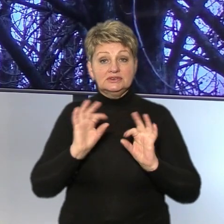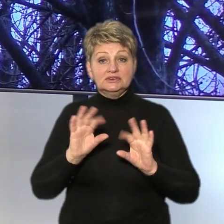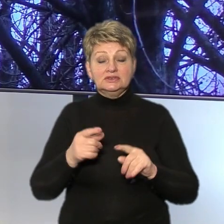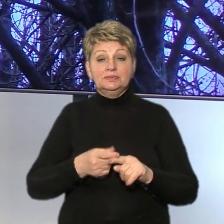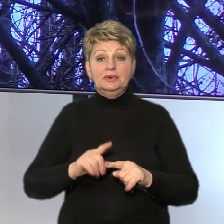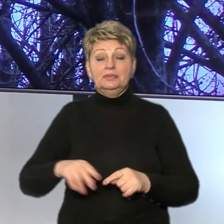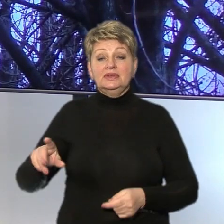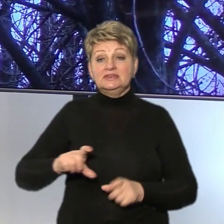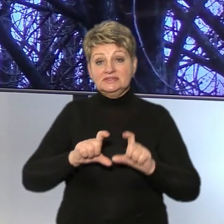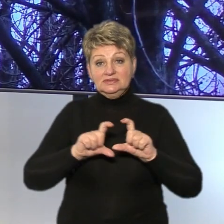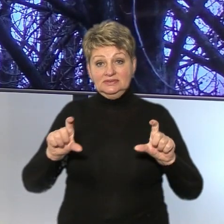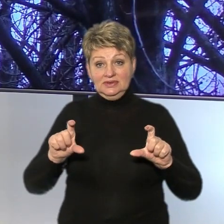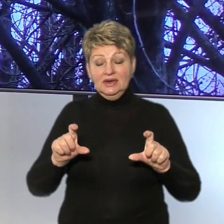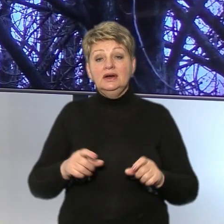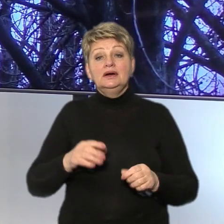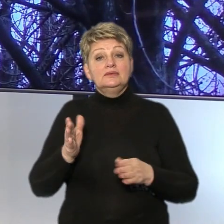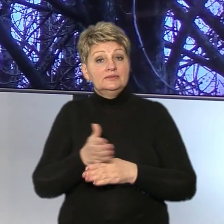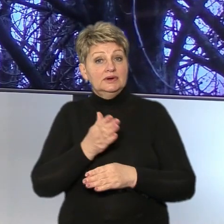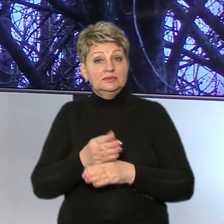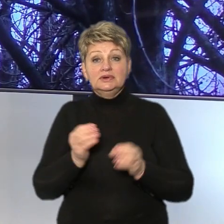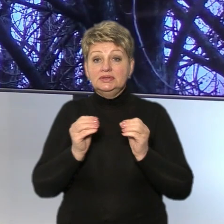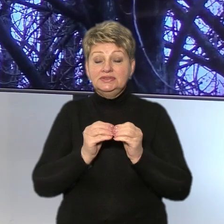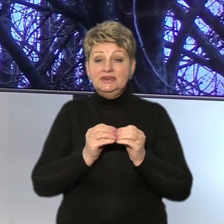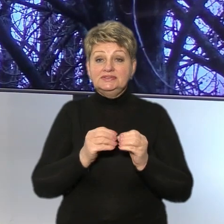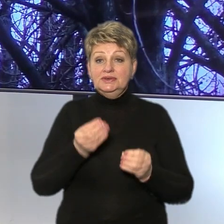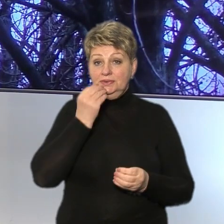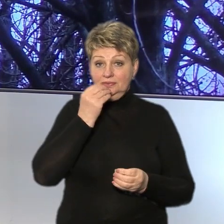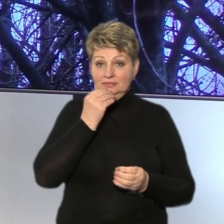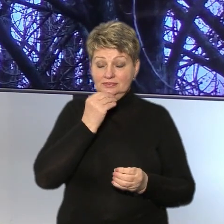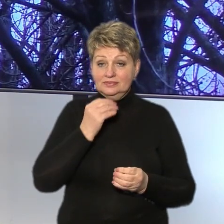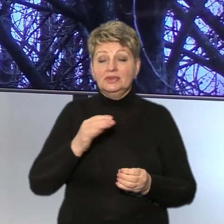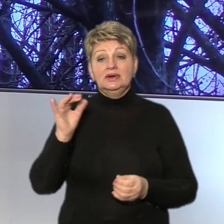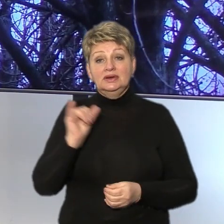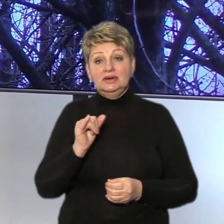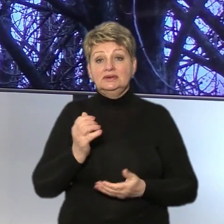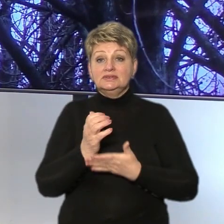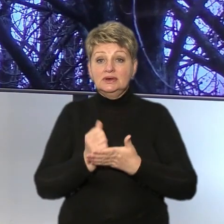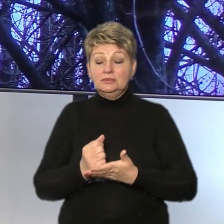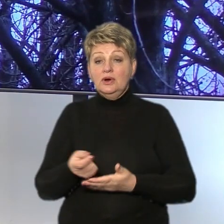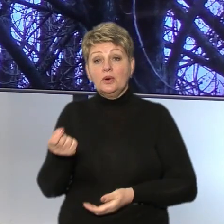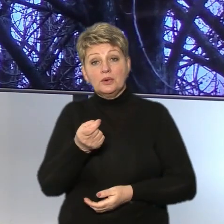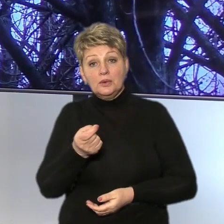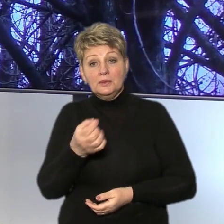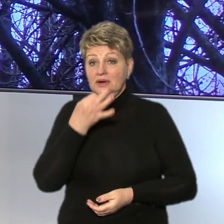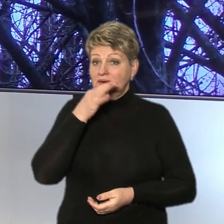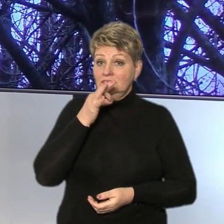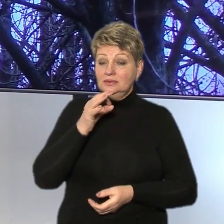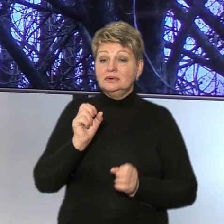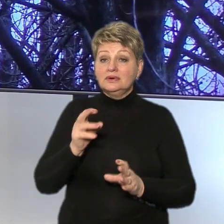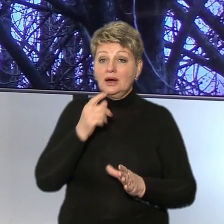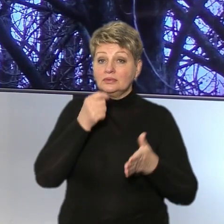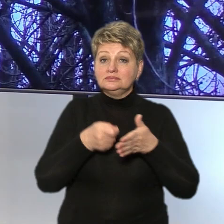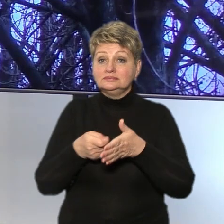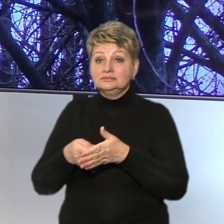Тетяна Мельник. Каже, виготовили 10 годівничок, запаслися крупами та насінням. Як підгодовували пернатих,